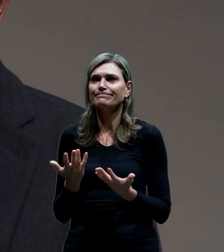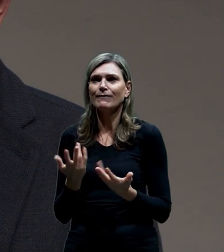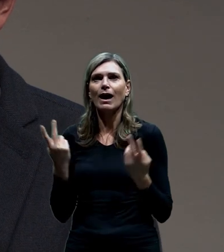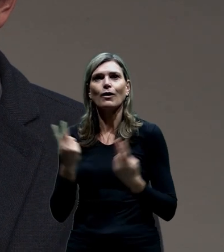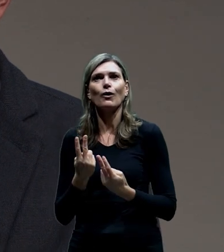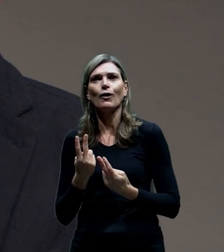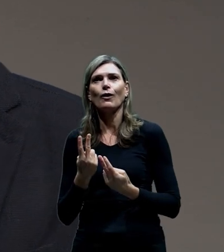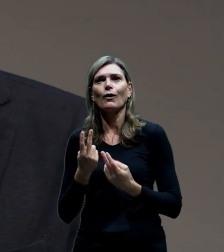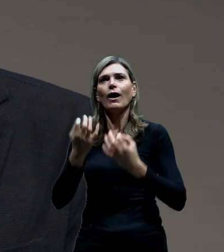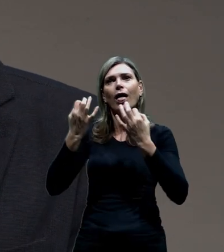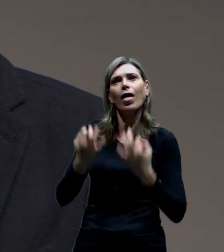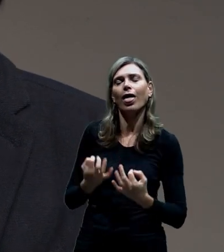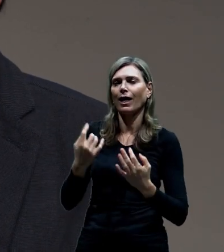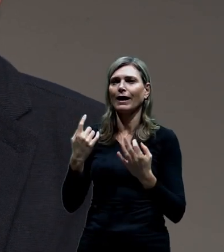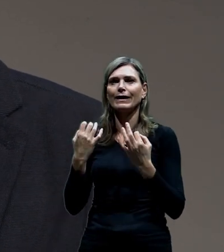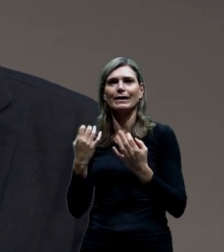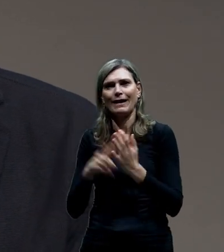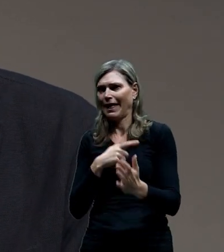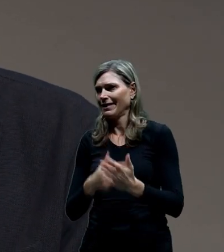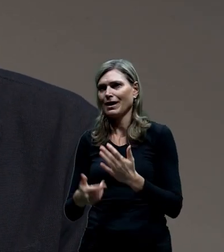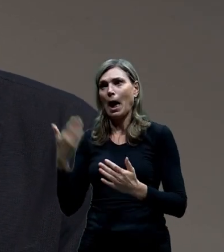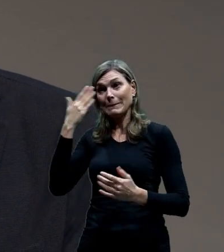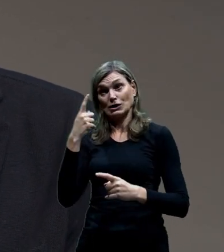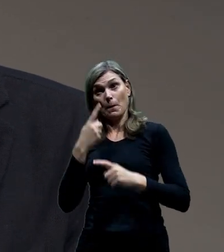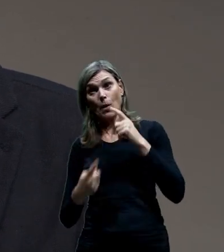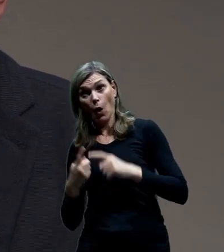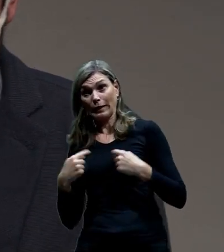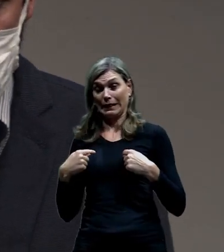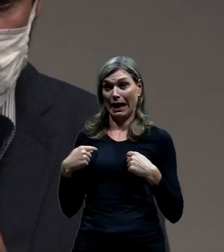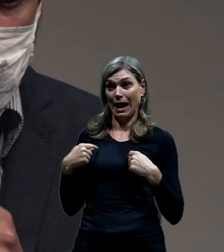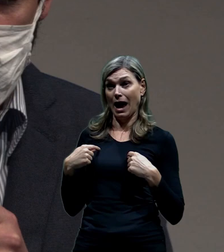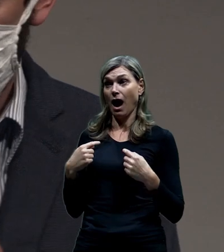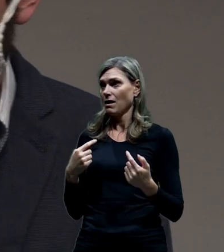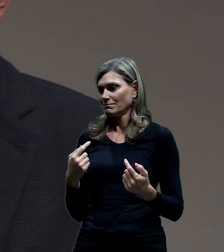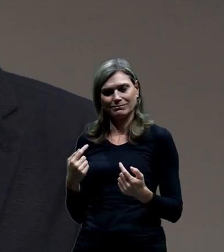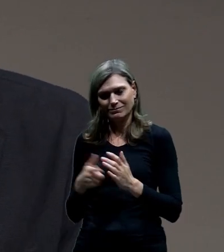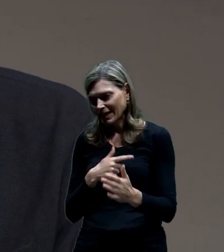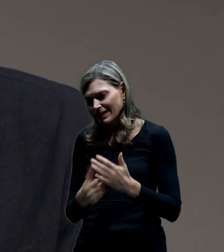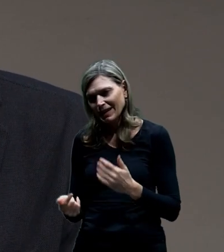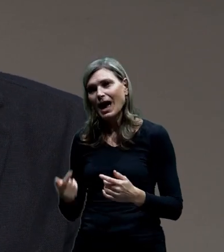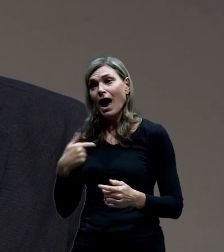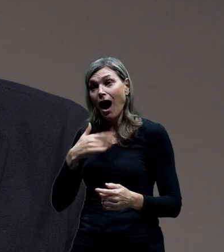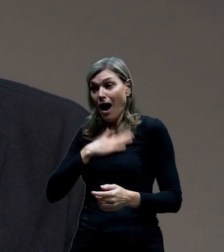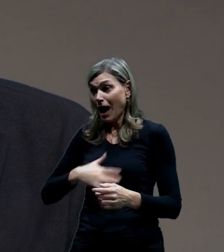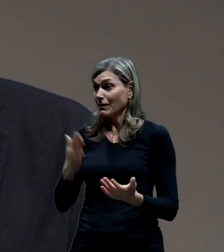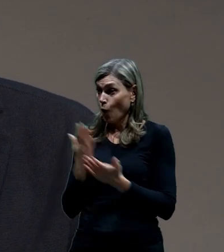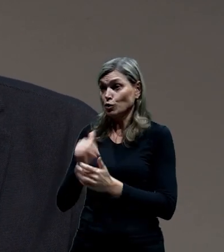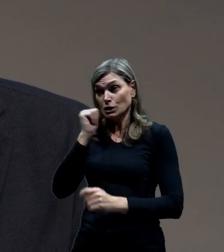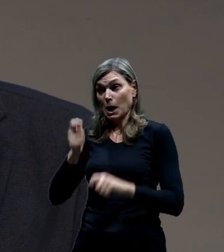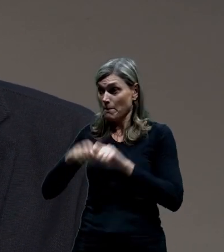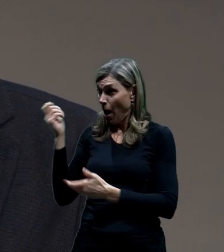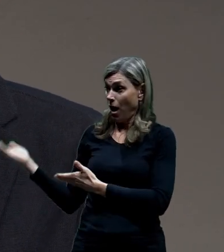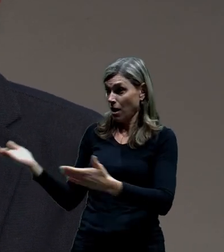nejsou to věci jenom, které záleží na nějaký politický vůli, že my bychom byli hrozně rádi, že bychom mohli zejtra začít kopat